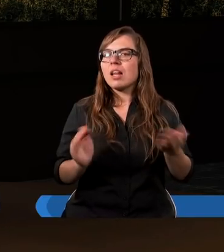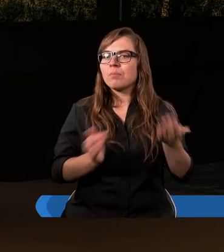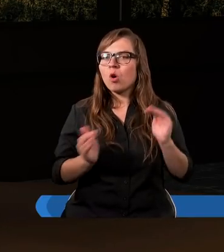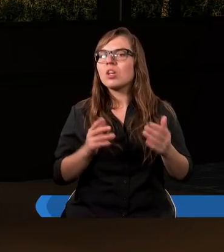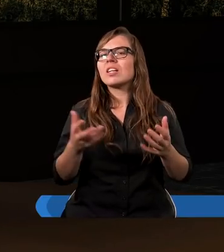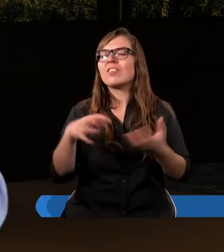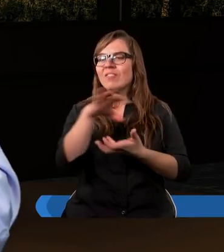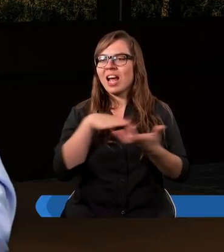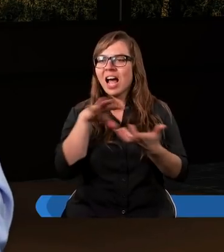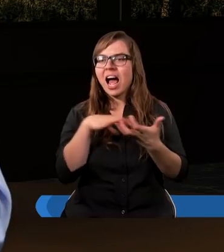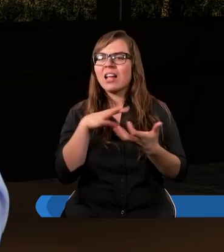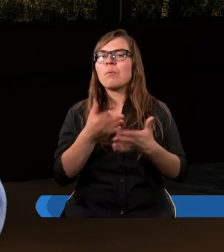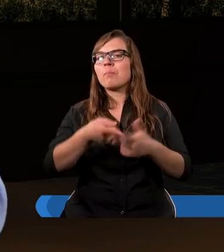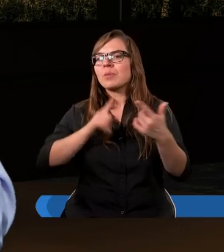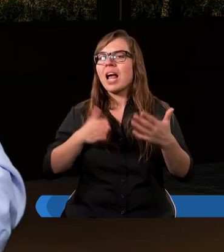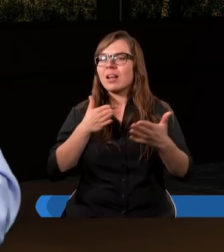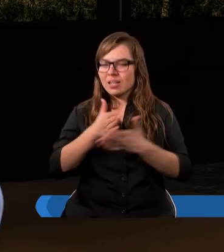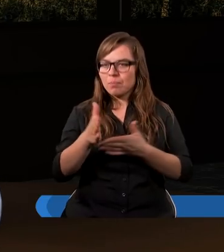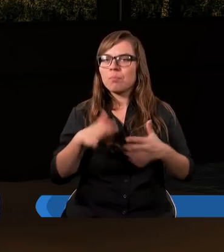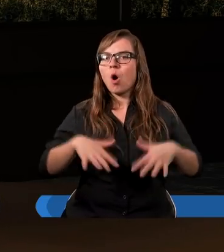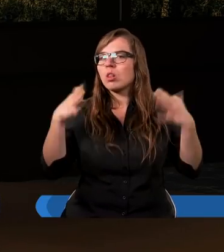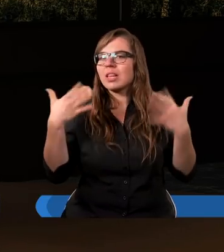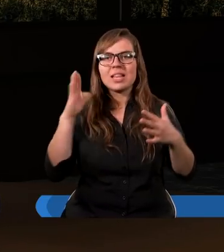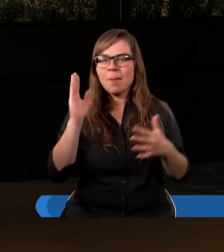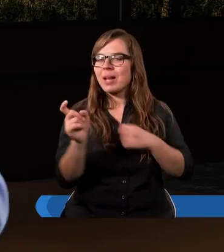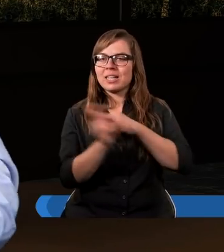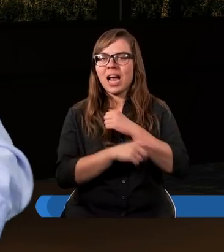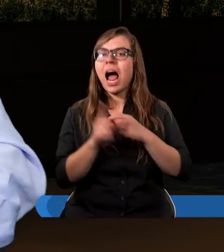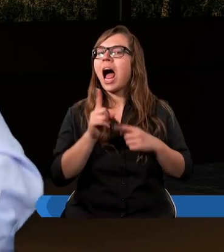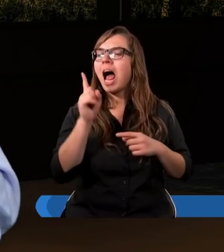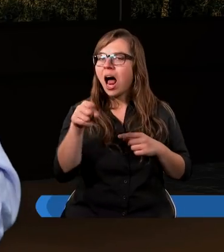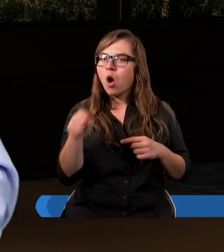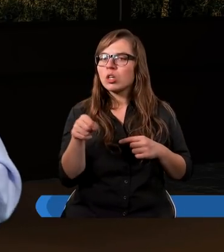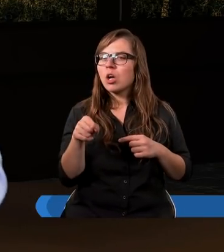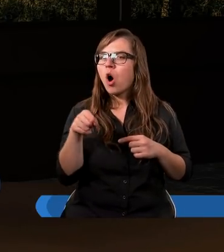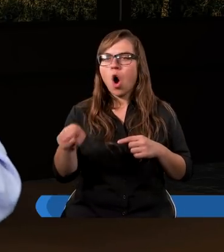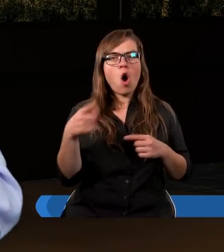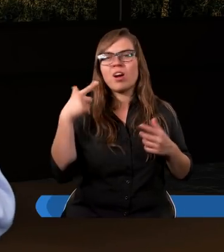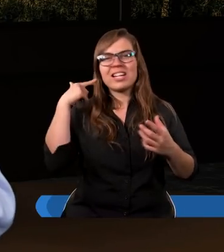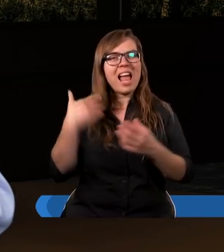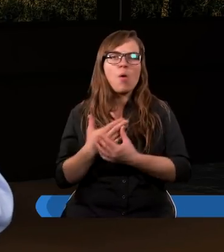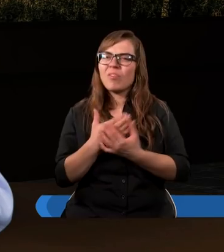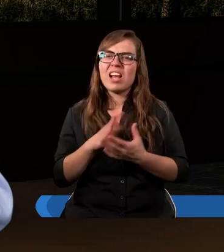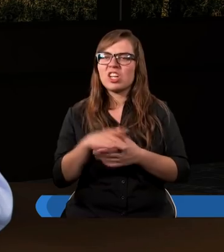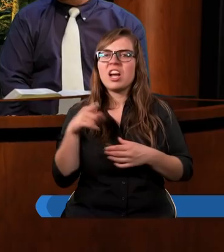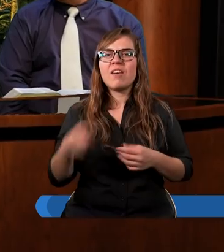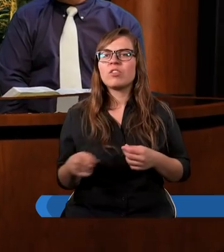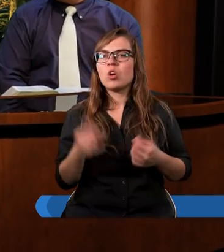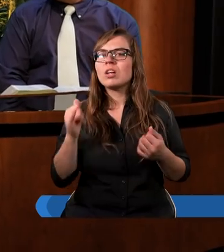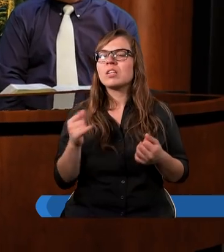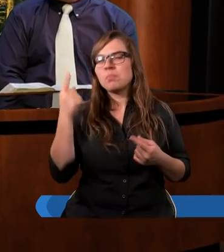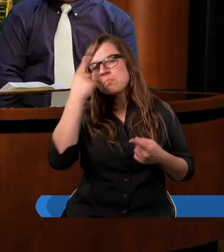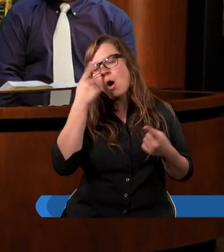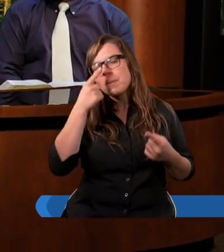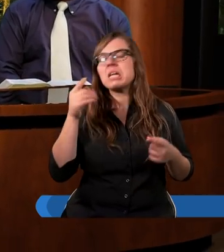świata przez potop nie będzie karał. A oni nie uwierzyli w to. I